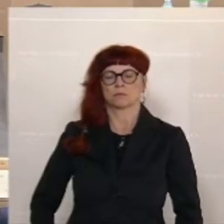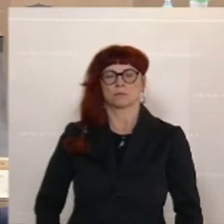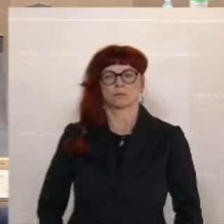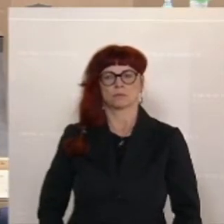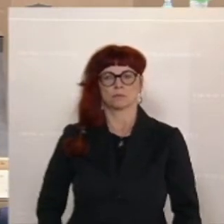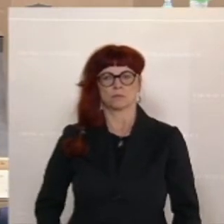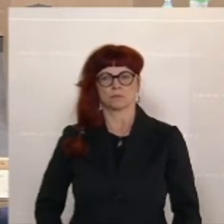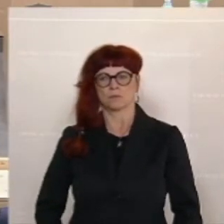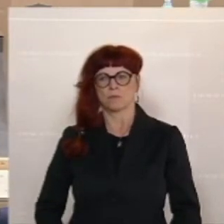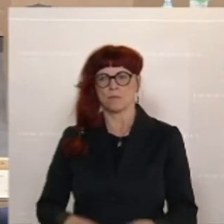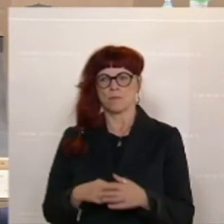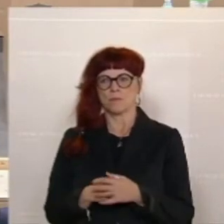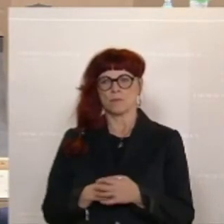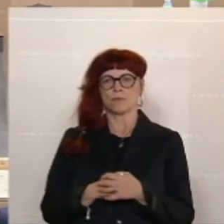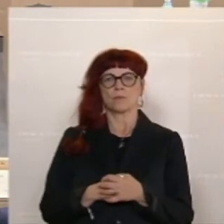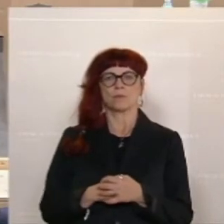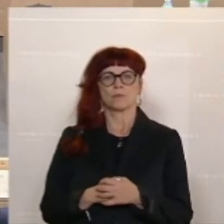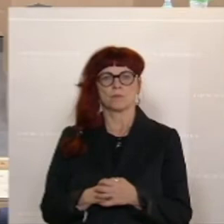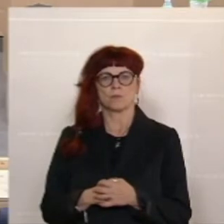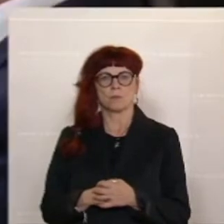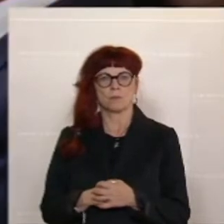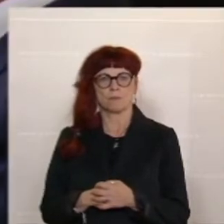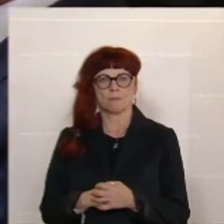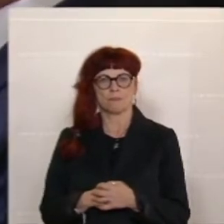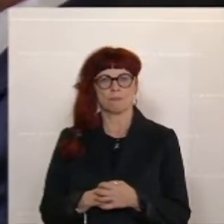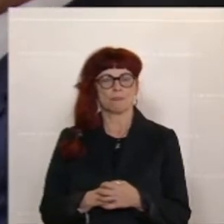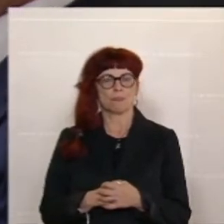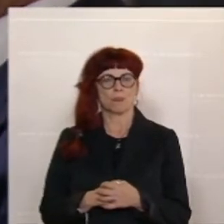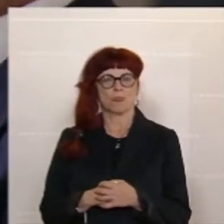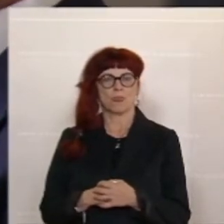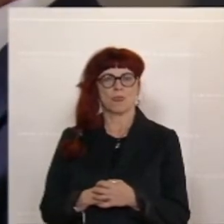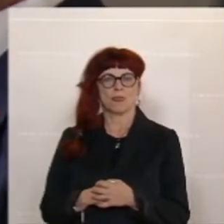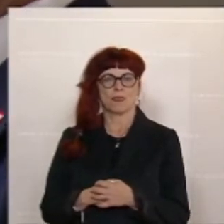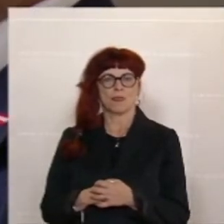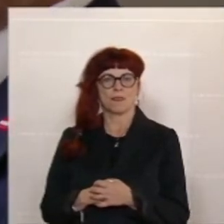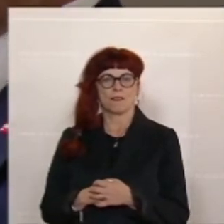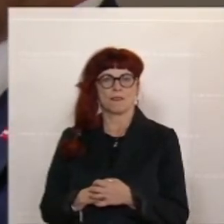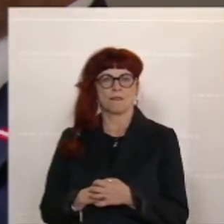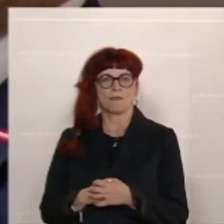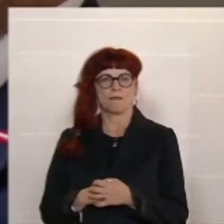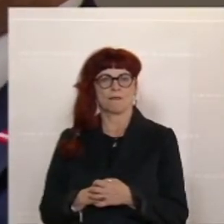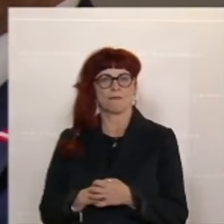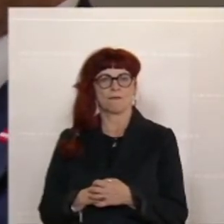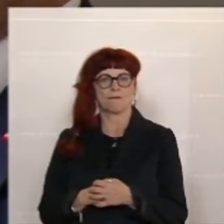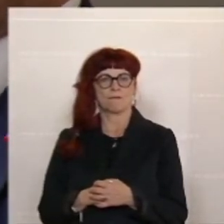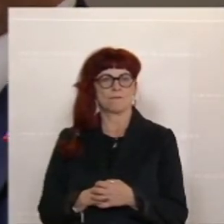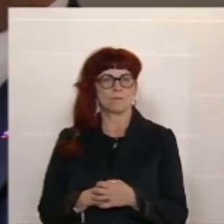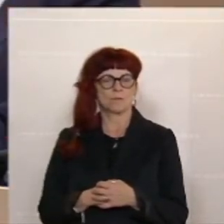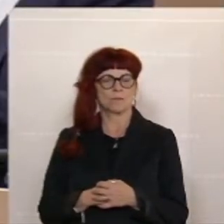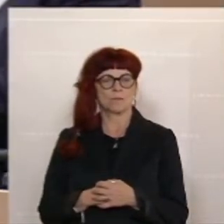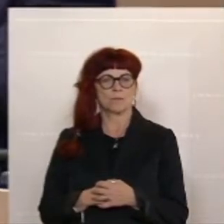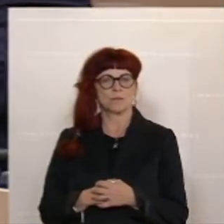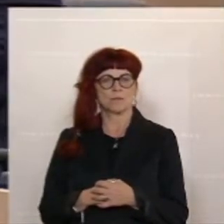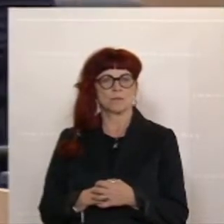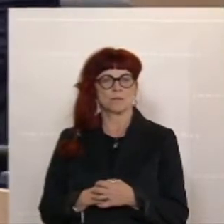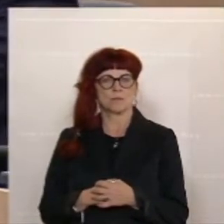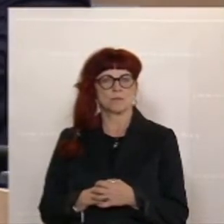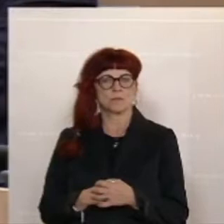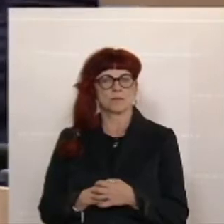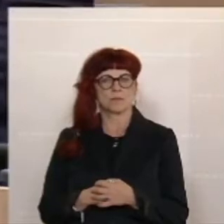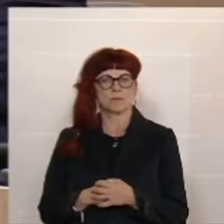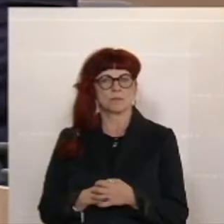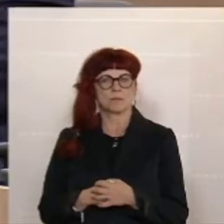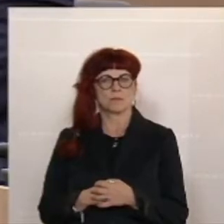Eine Wortmeldung war das nun von Jörg Leichtfried von der SPÖ in Richtung Karl Nehammer und